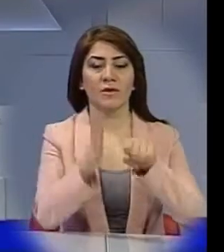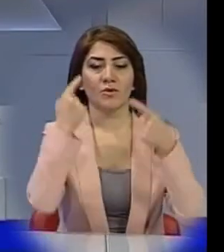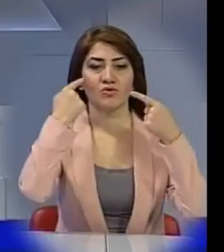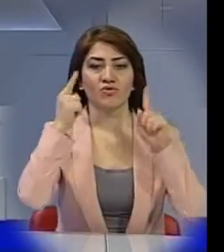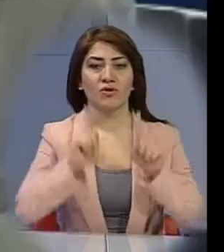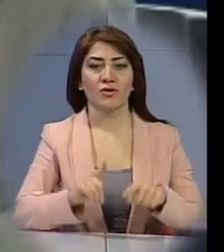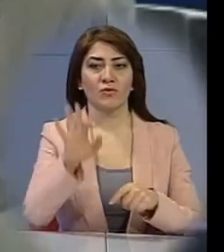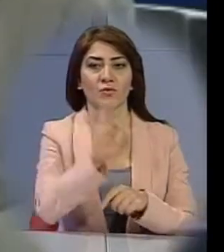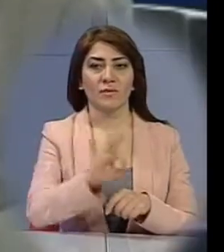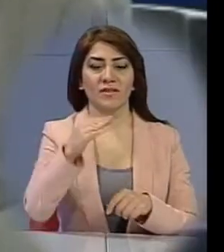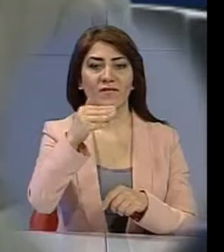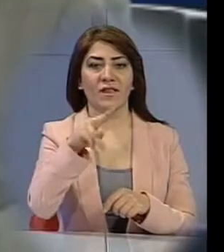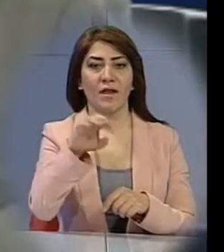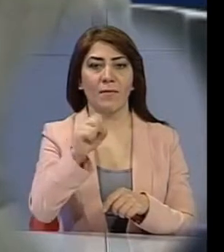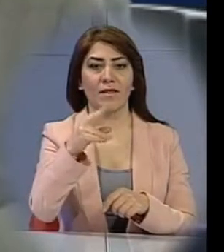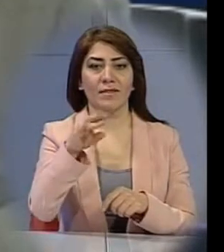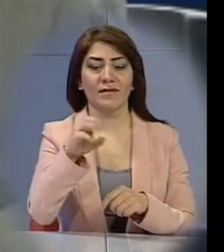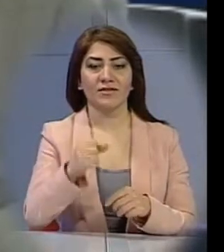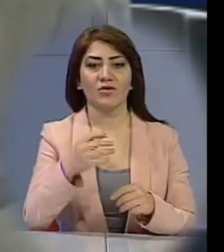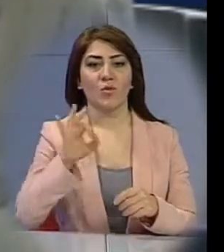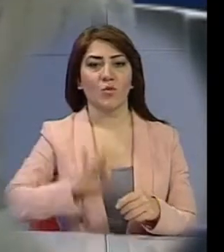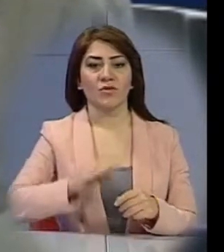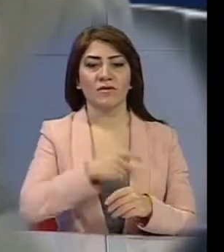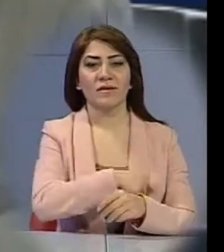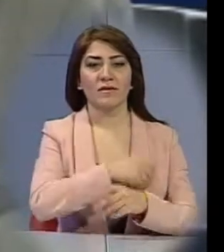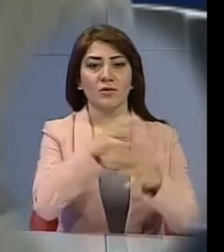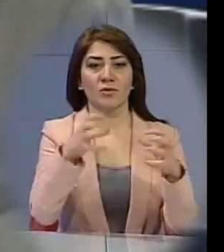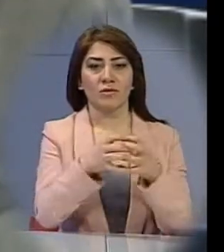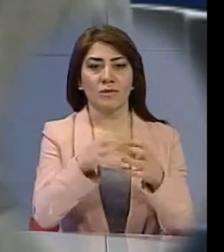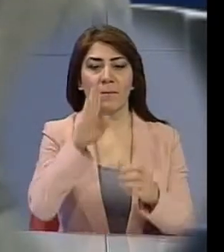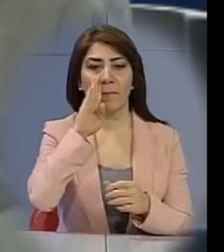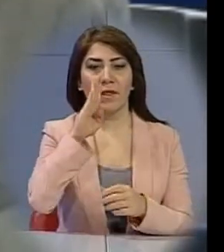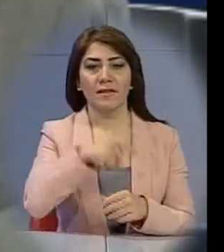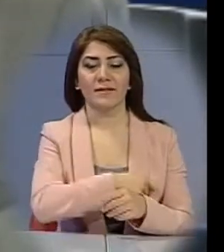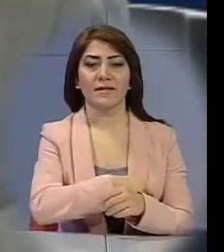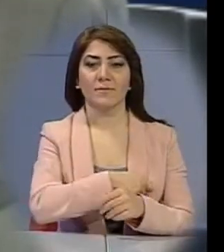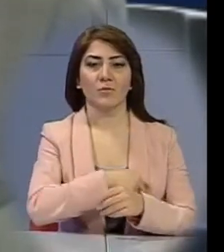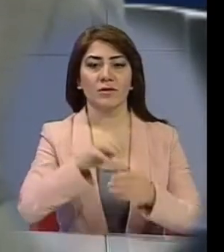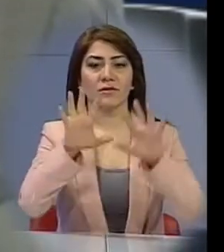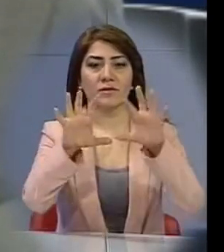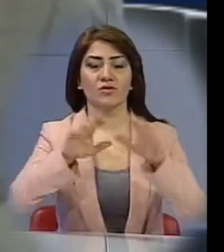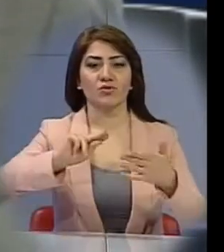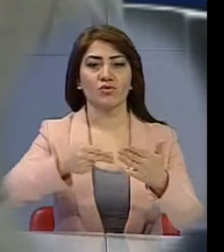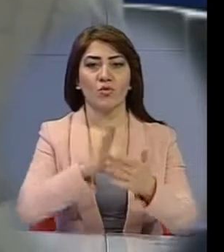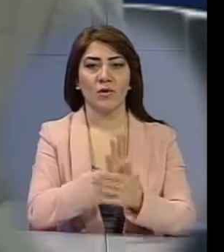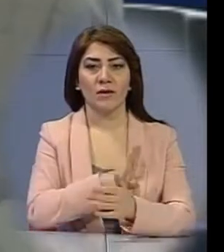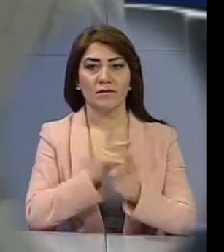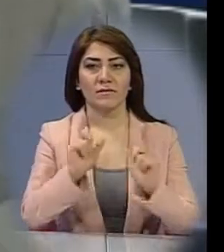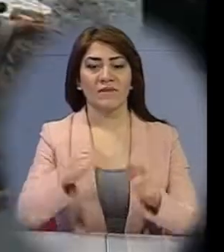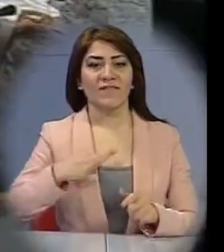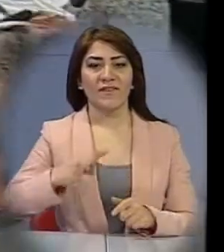ասպանությունը։ Վվլամանդական շահեր ազգայինական կուսակցությունը ներկայացնող բելյացի որենց դիրի նախագծիտակ ստորագրել են նաև